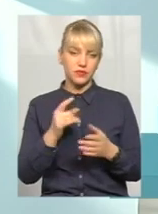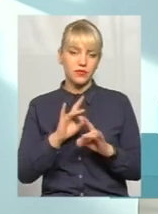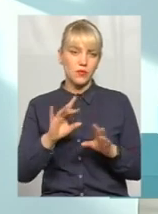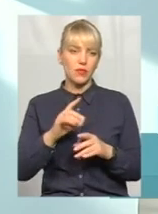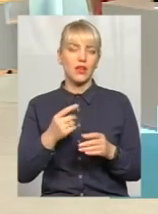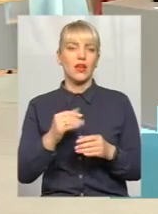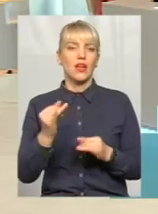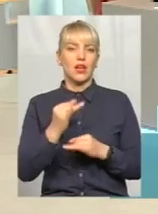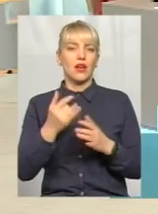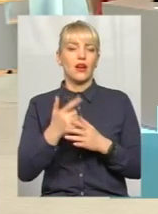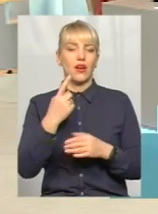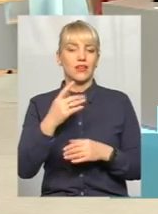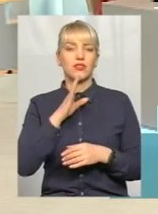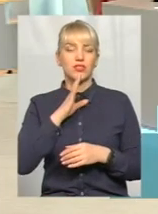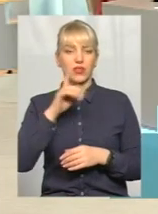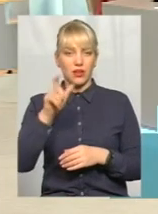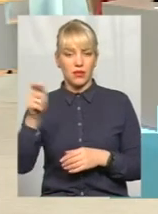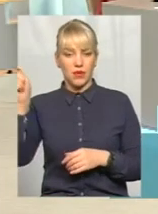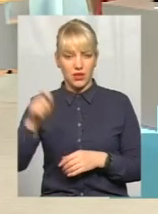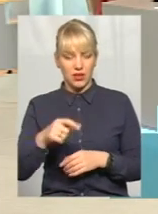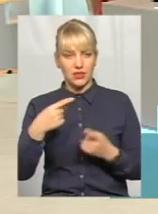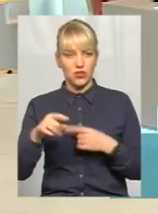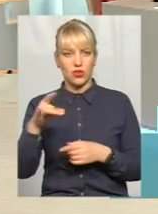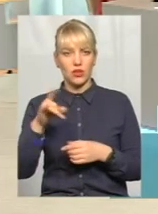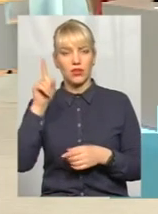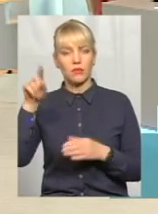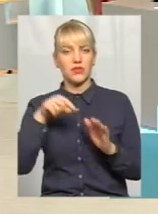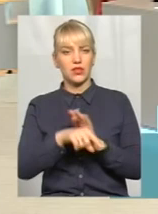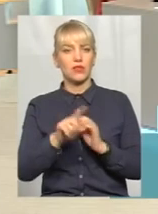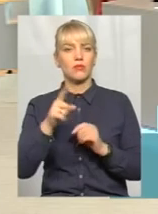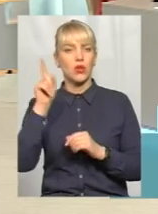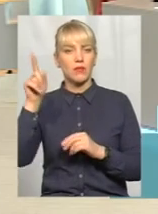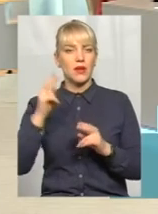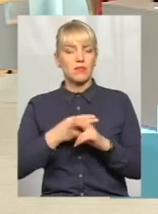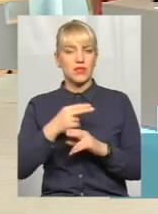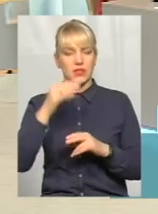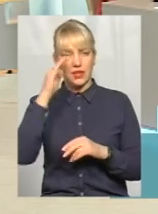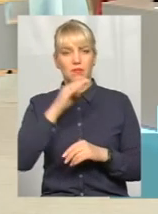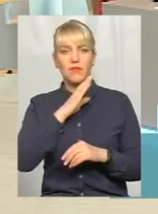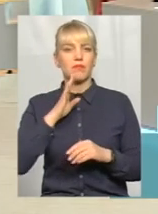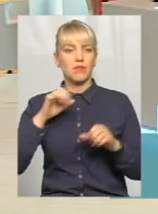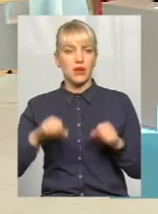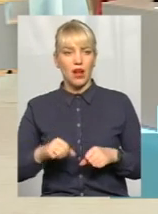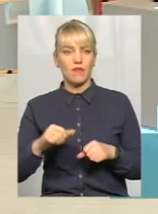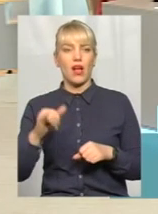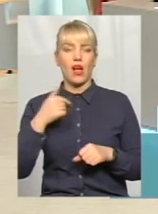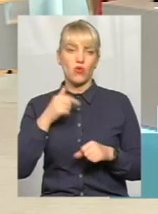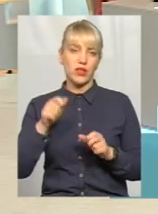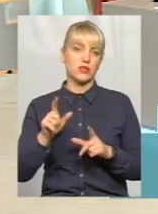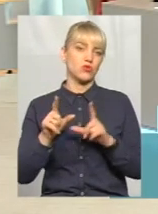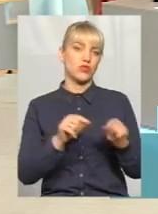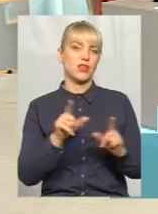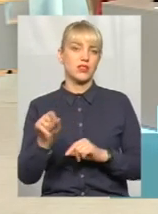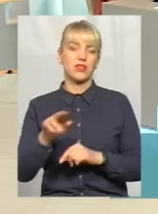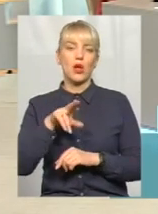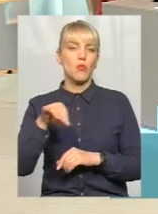приїхала з іншого регіону, вона там тікає, бо там її позбавляють материнських прав, ну в нас пересуватися можуть всі громадяни,